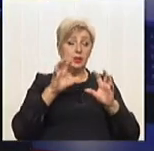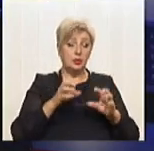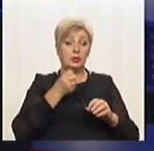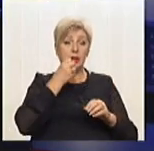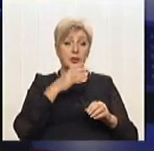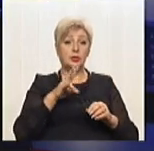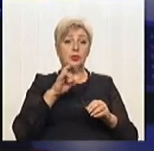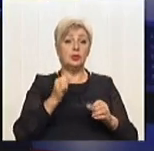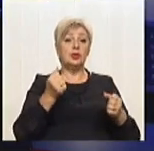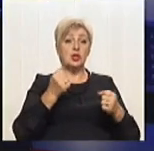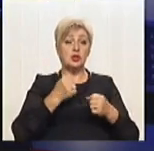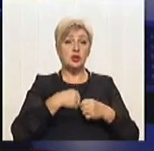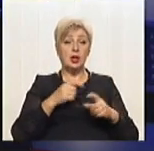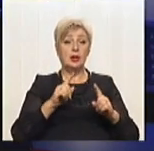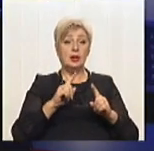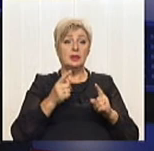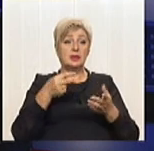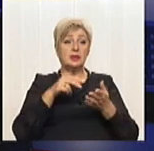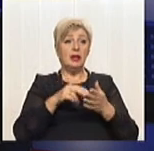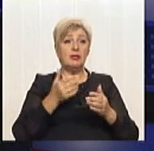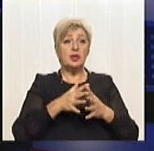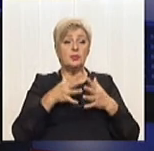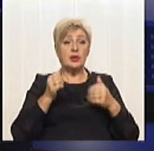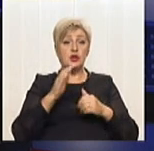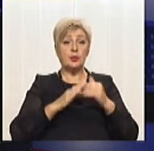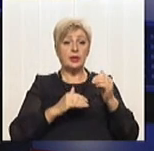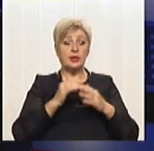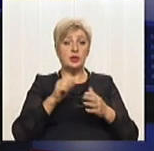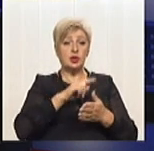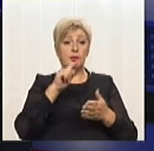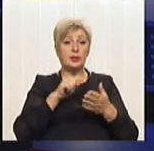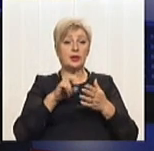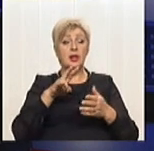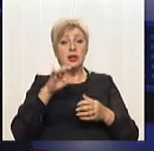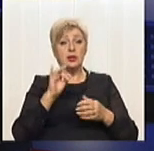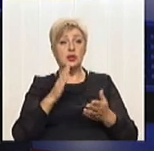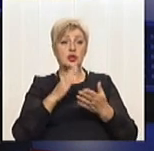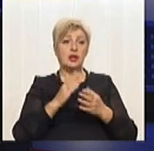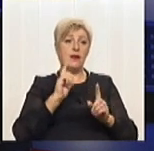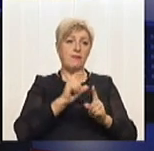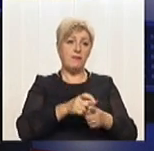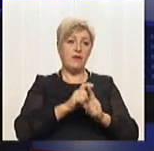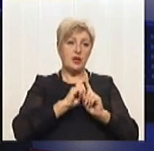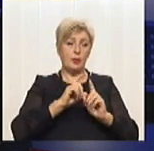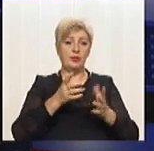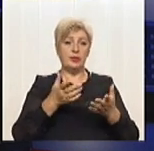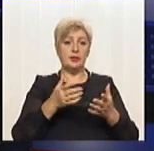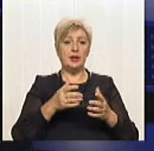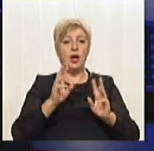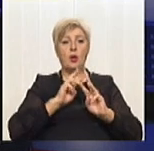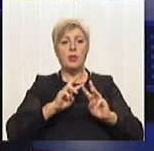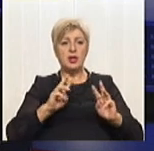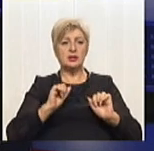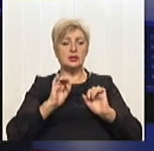на жаль, вони ставлять більше практичних питань в їх реалізації, ніж, скажімо, є відповіді. Бо, знову ж таки, міністр,